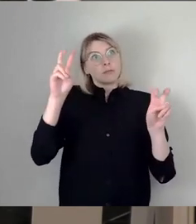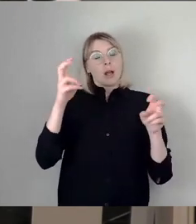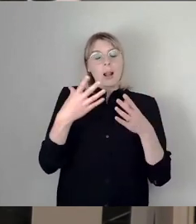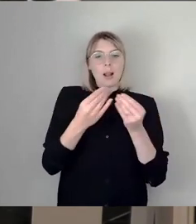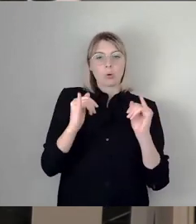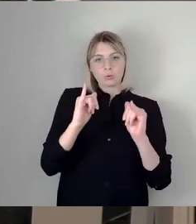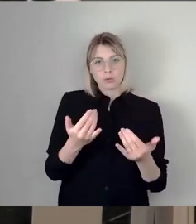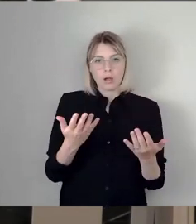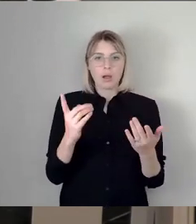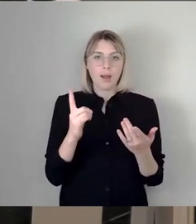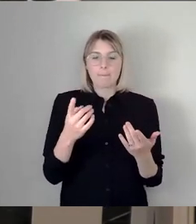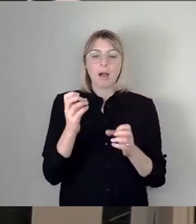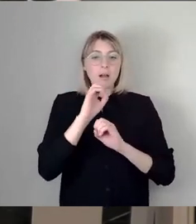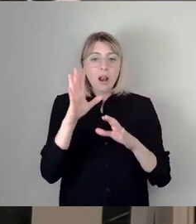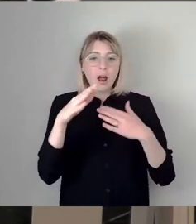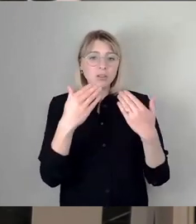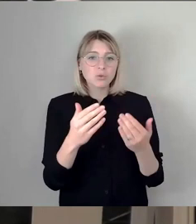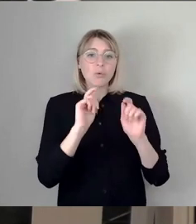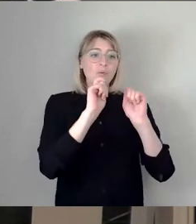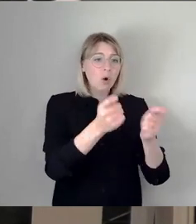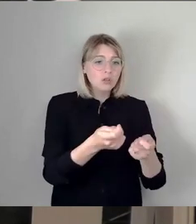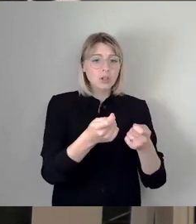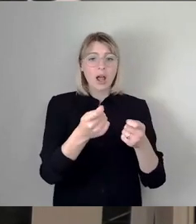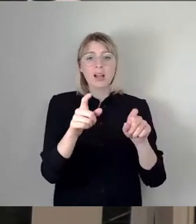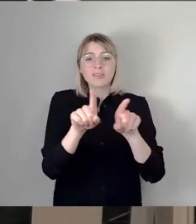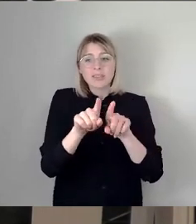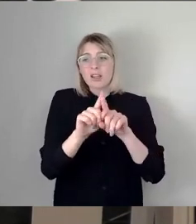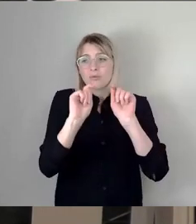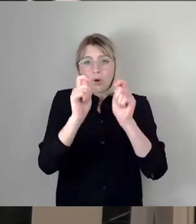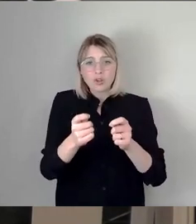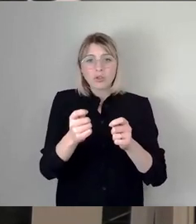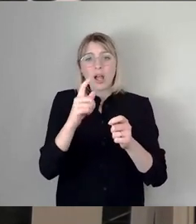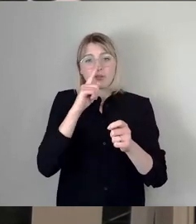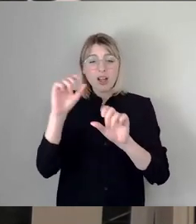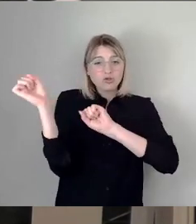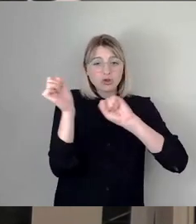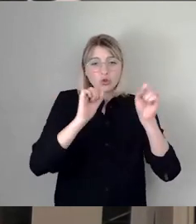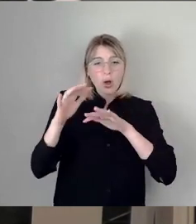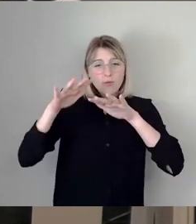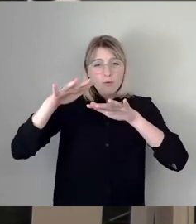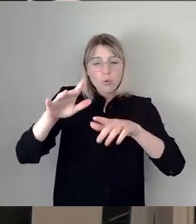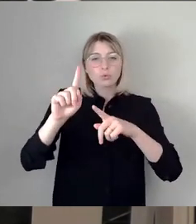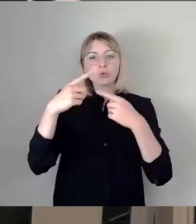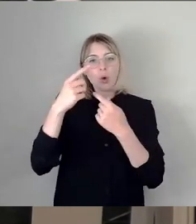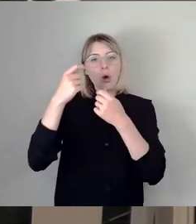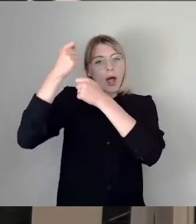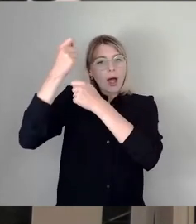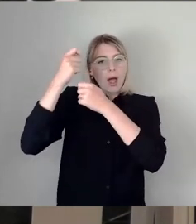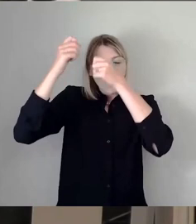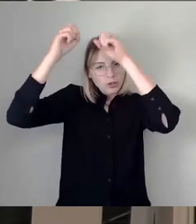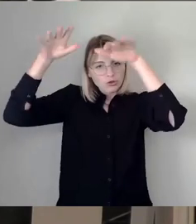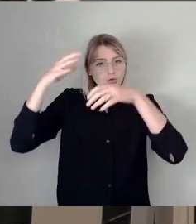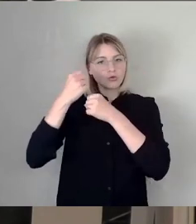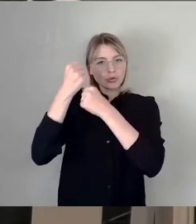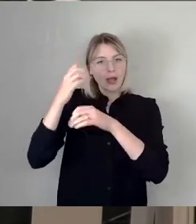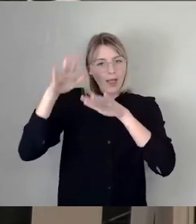so wie den Vorschlag zum Unterbreiten bei einer Sturmflut Regenschirme auszuteilen. Das hilft gar nichts. Und das ist ein